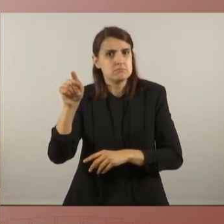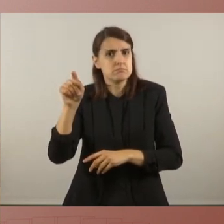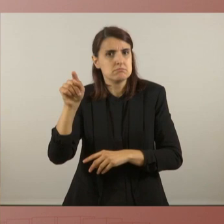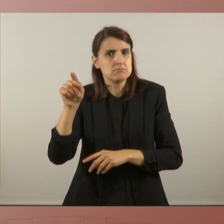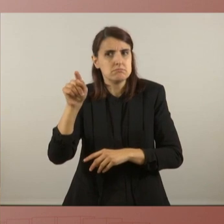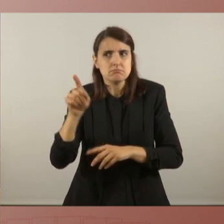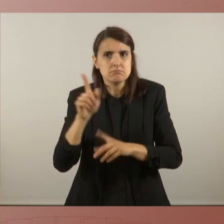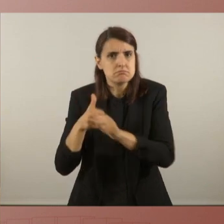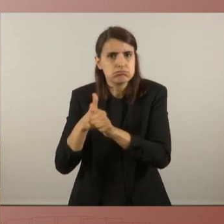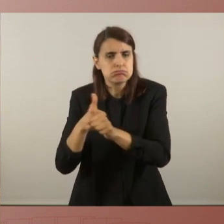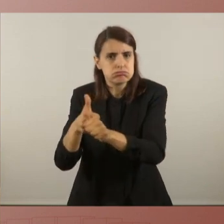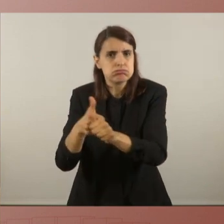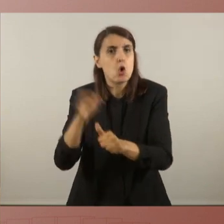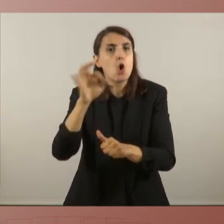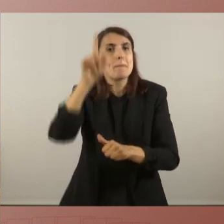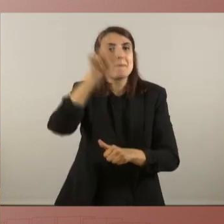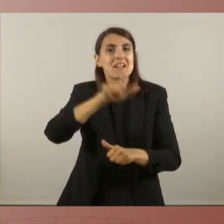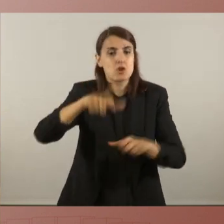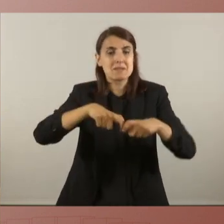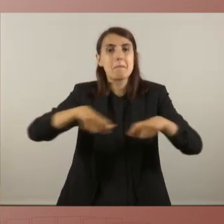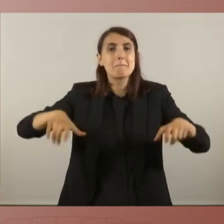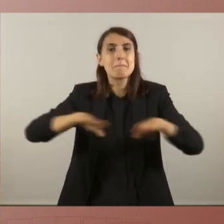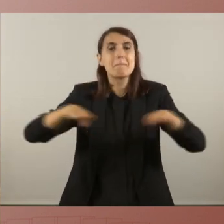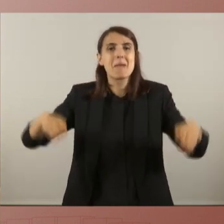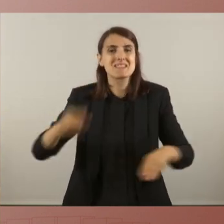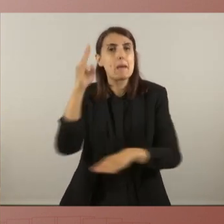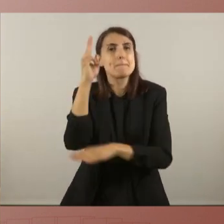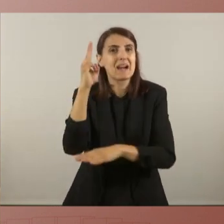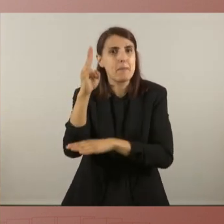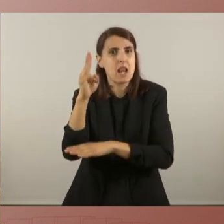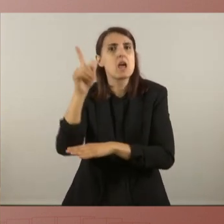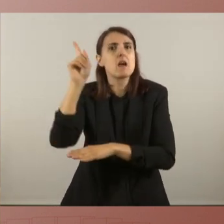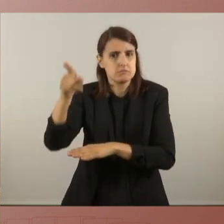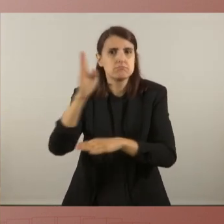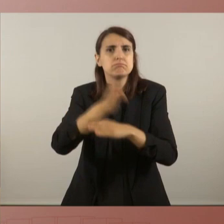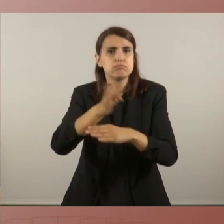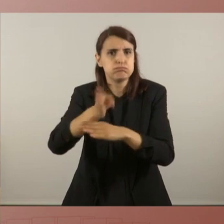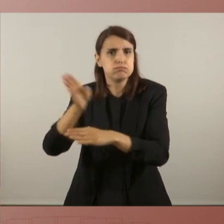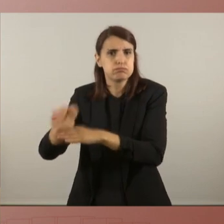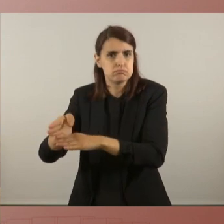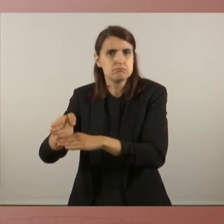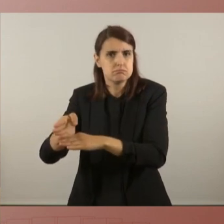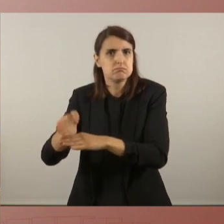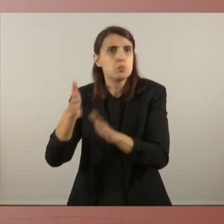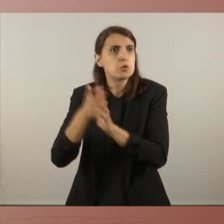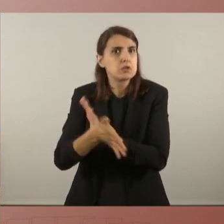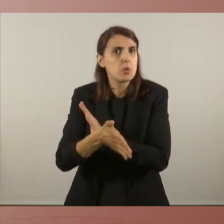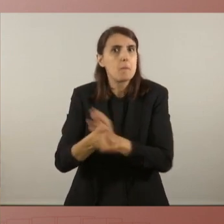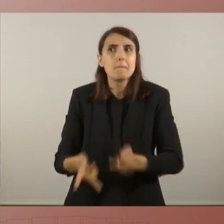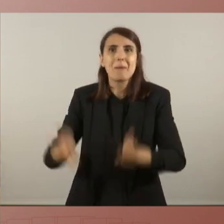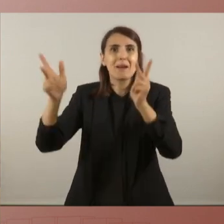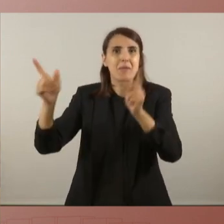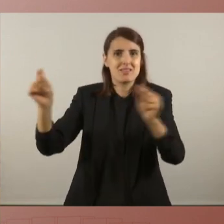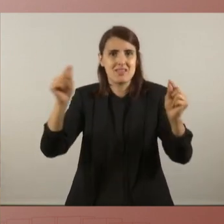moments represaliada pel fet d'haver permès un debat. Sembla, doncs, que no s'adonen de com és de greu